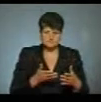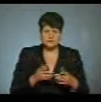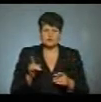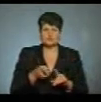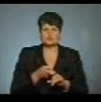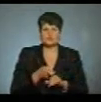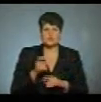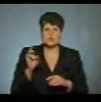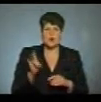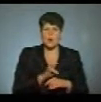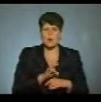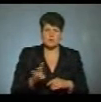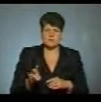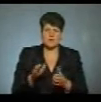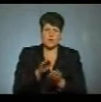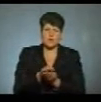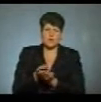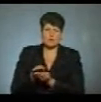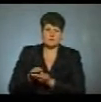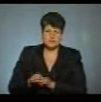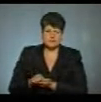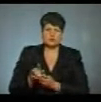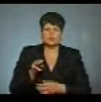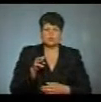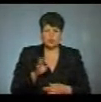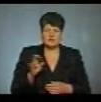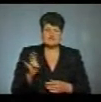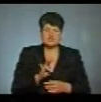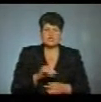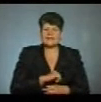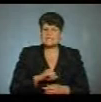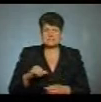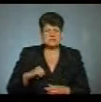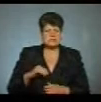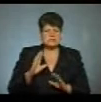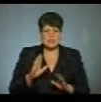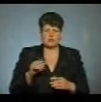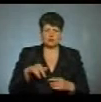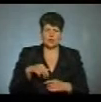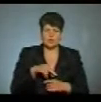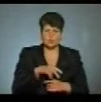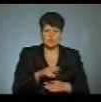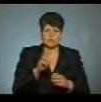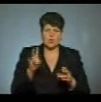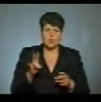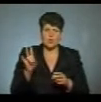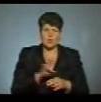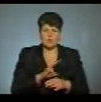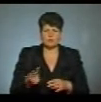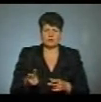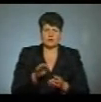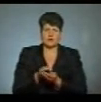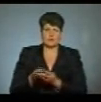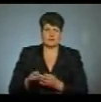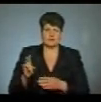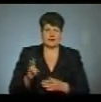окроплення гробів на цвинтарі, то священник буде сам ходити і окроплювати ці гроби